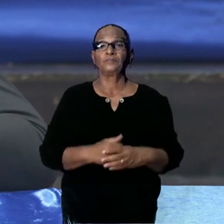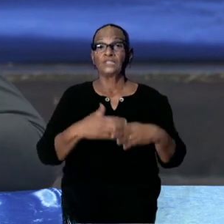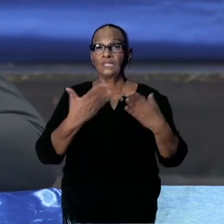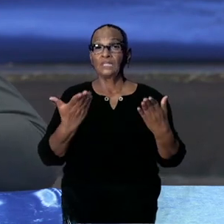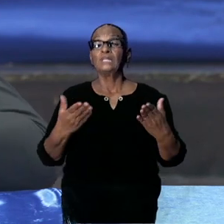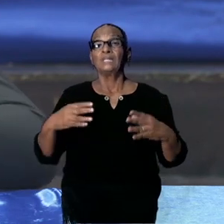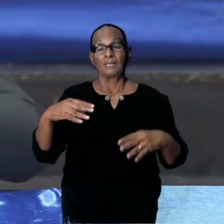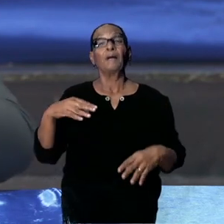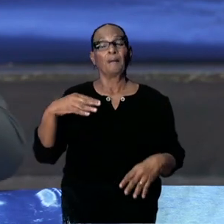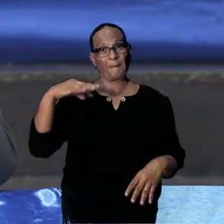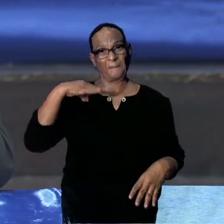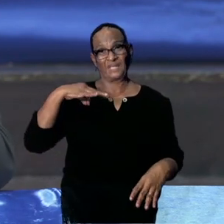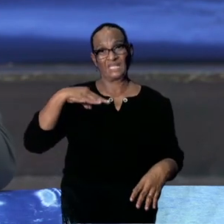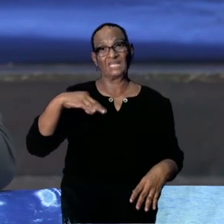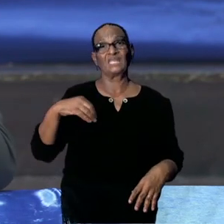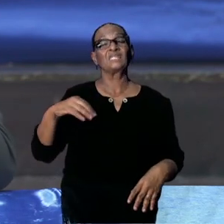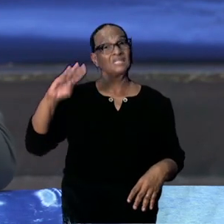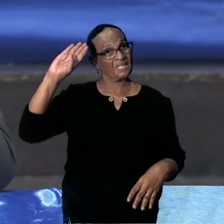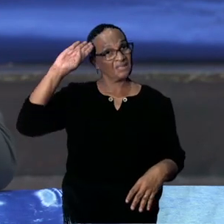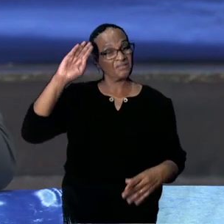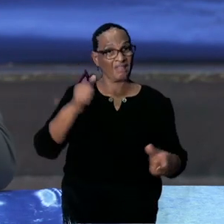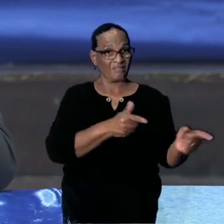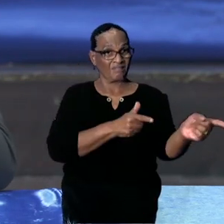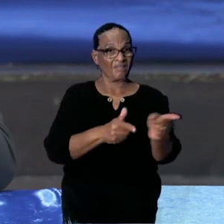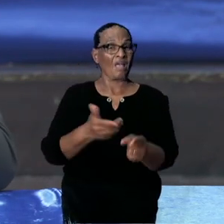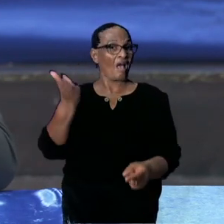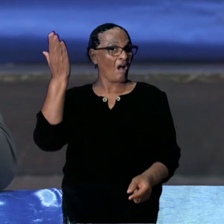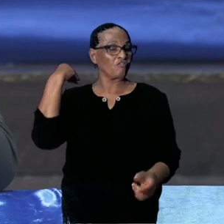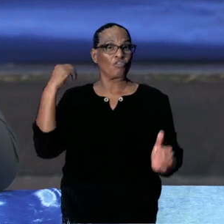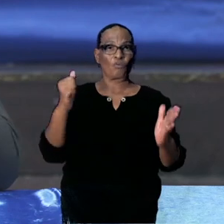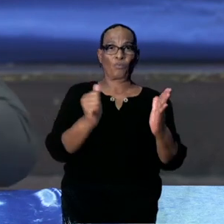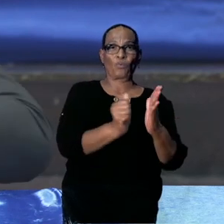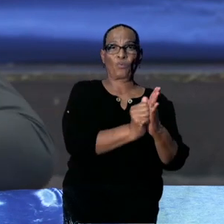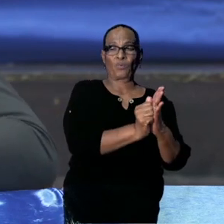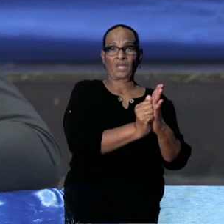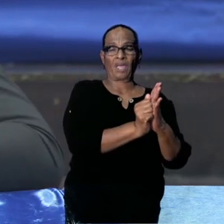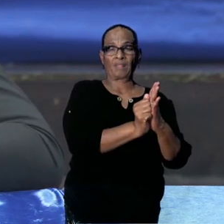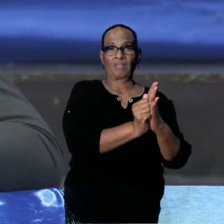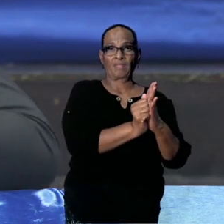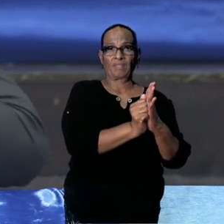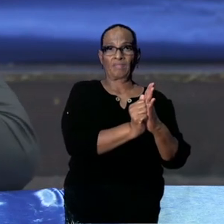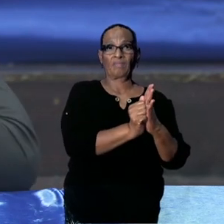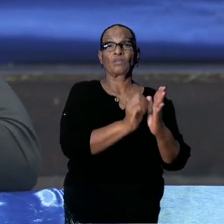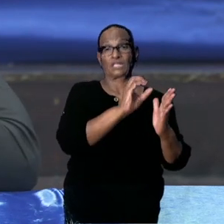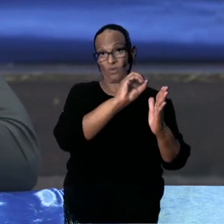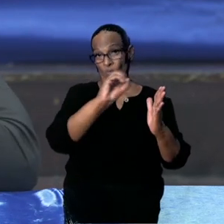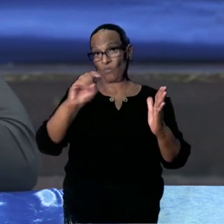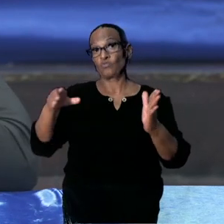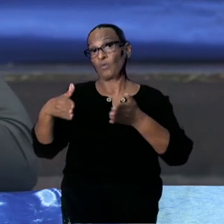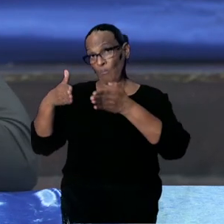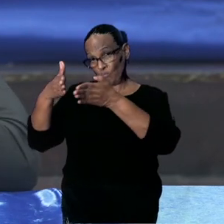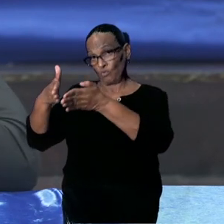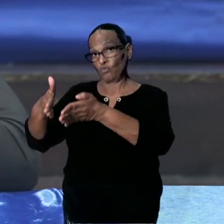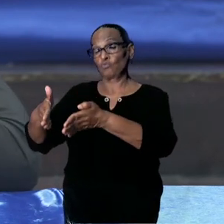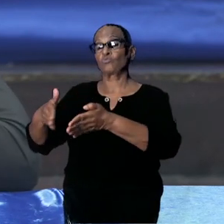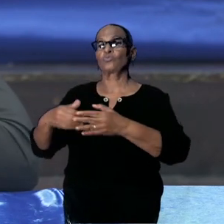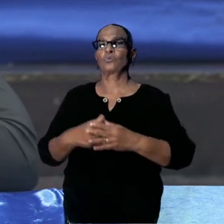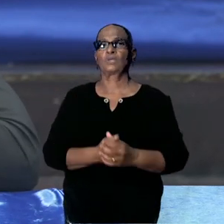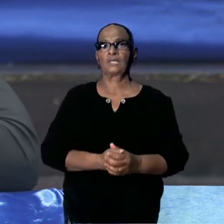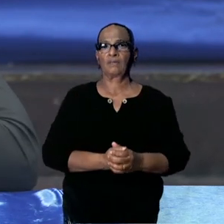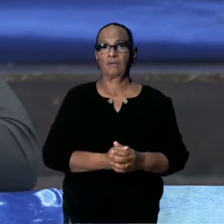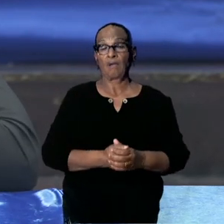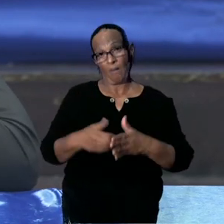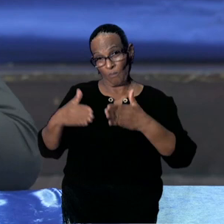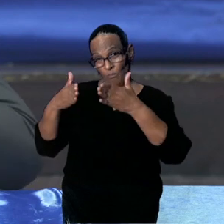minister van Defensie afgelopen weekend, zoals in het oosten, als ik het niet